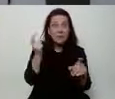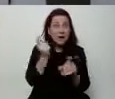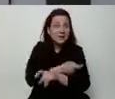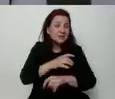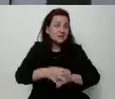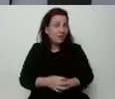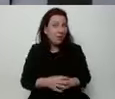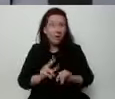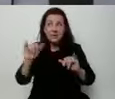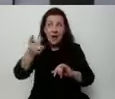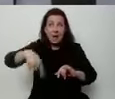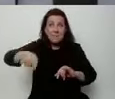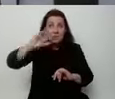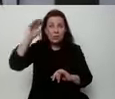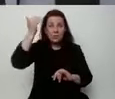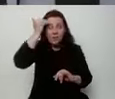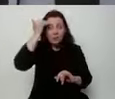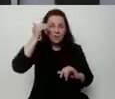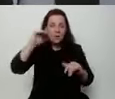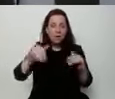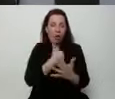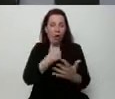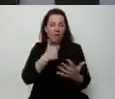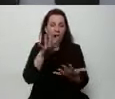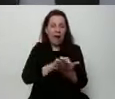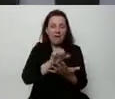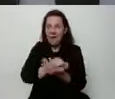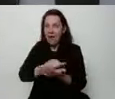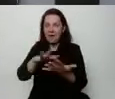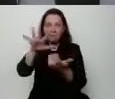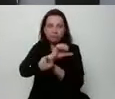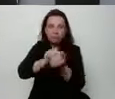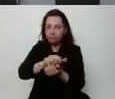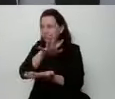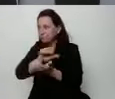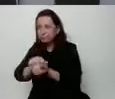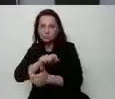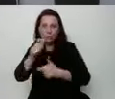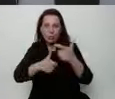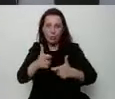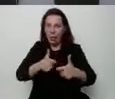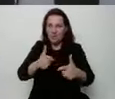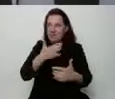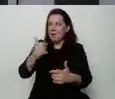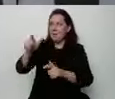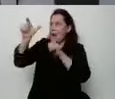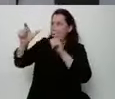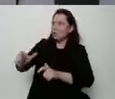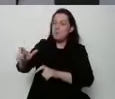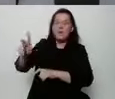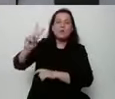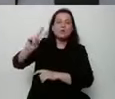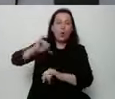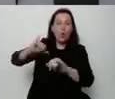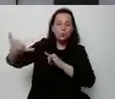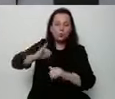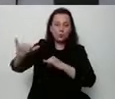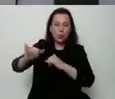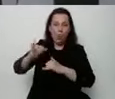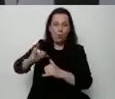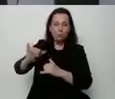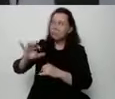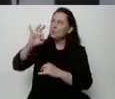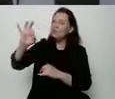gdzie dowiadujemy się co chwilę o nowych aferach. Gdzie nikt nie rozlicza ludzi władzy, którzy postawili tylko na to,